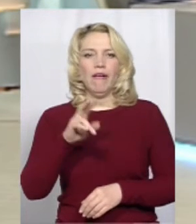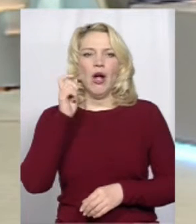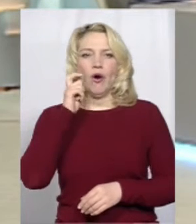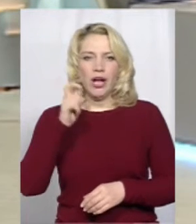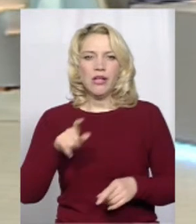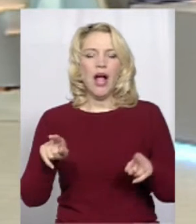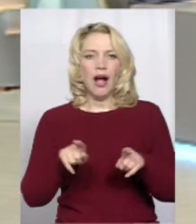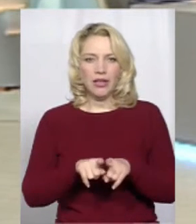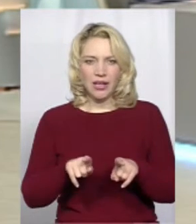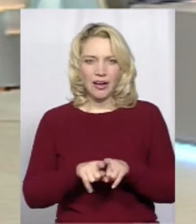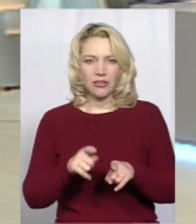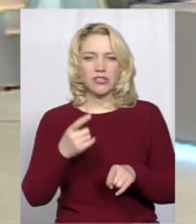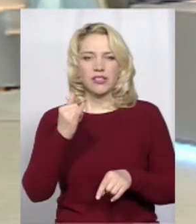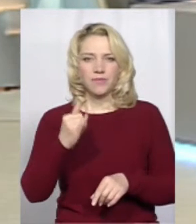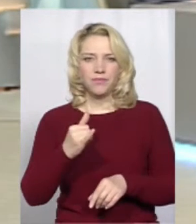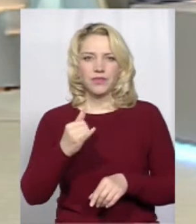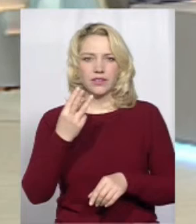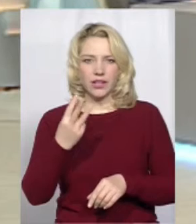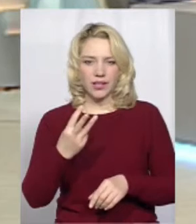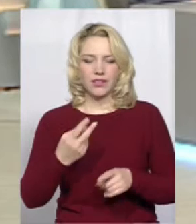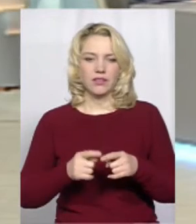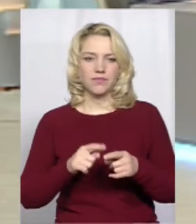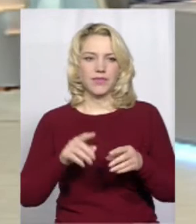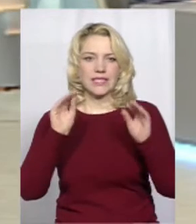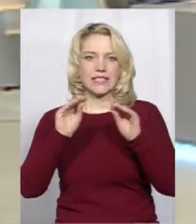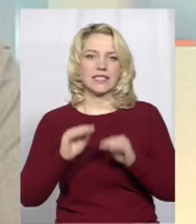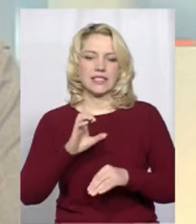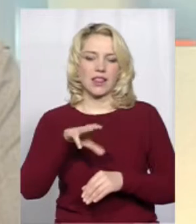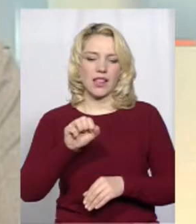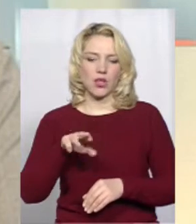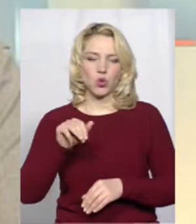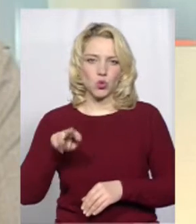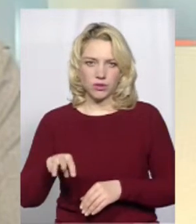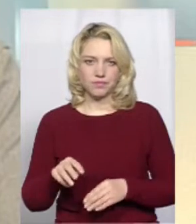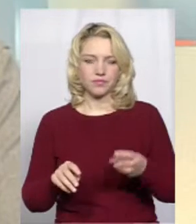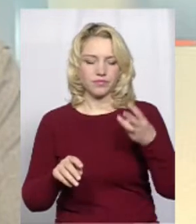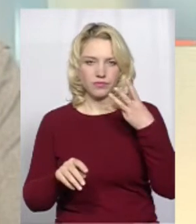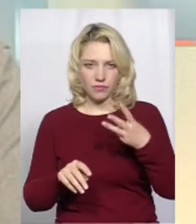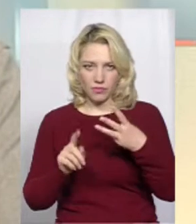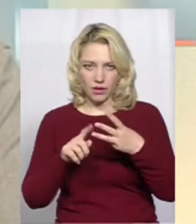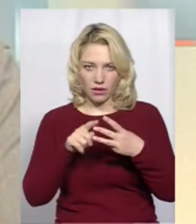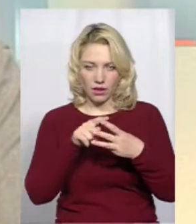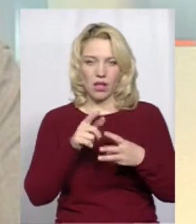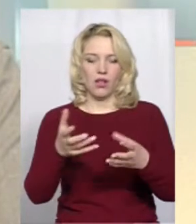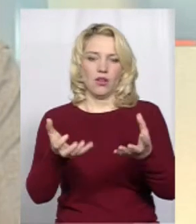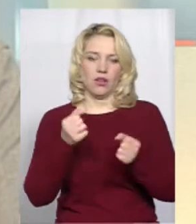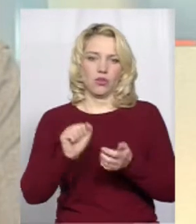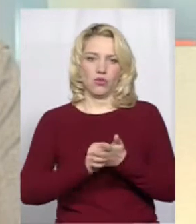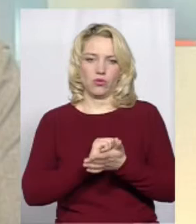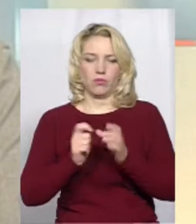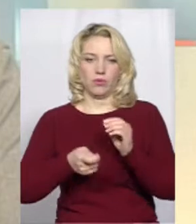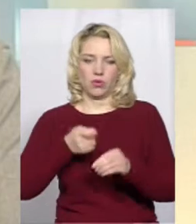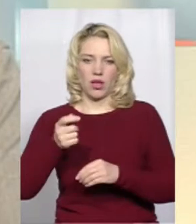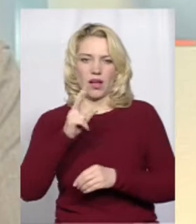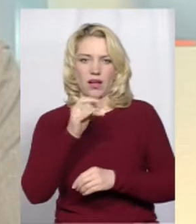І також, ну як мінімум, три екземпляри статуту. Отримавши ці документи, ми подаємо їх в канцелярію обласної державної